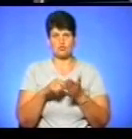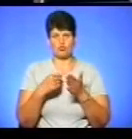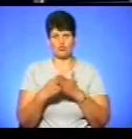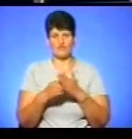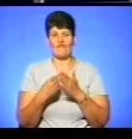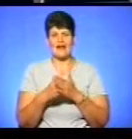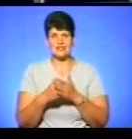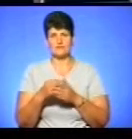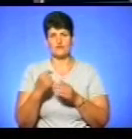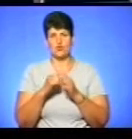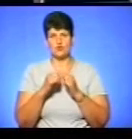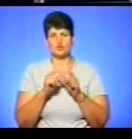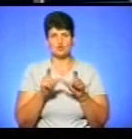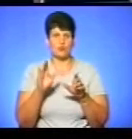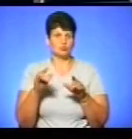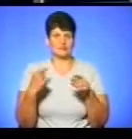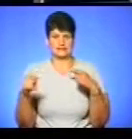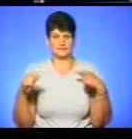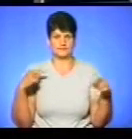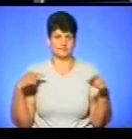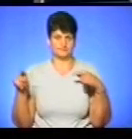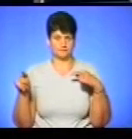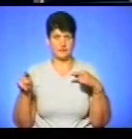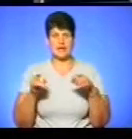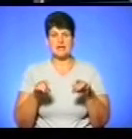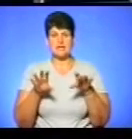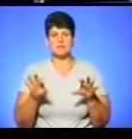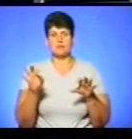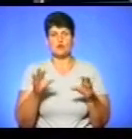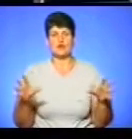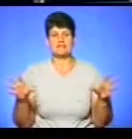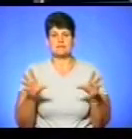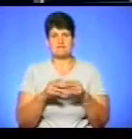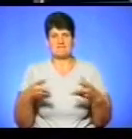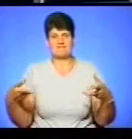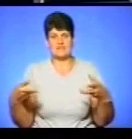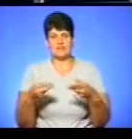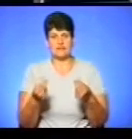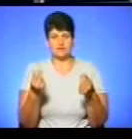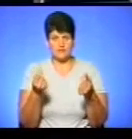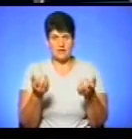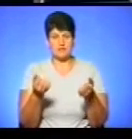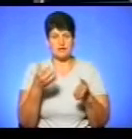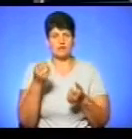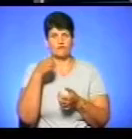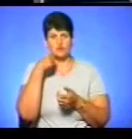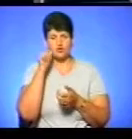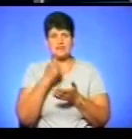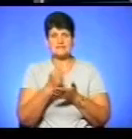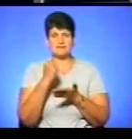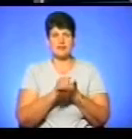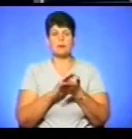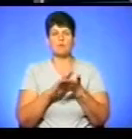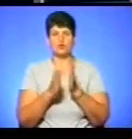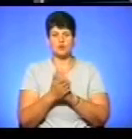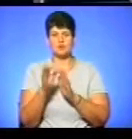Вартість у кожній школі може бути іншою. Рішення про співфінансування у міській раді прийняли вчора. Зокрема, затвердили положення про